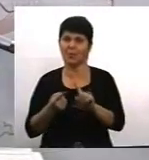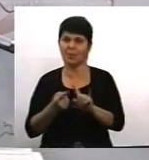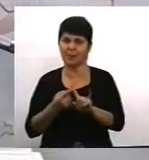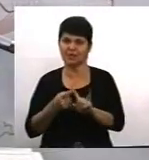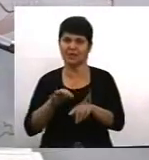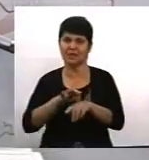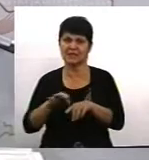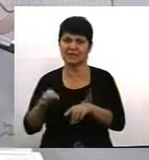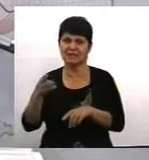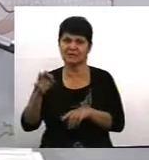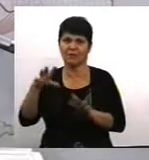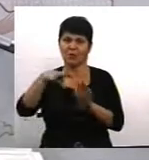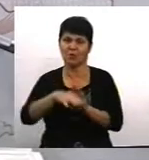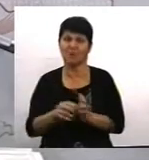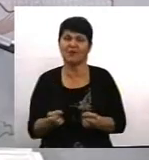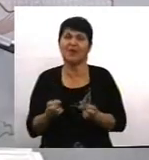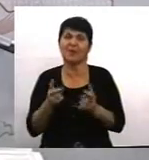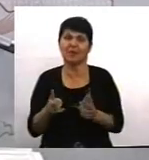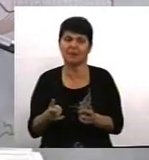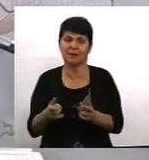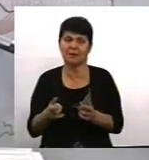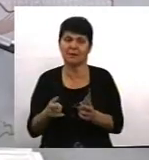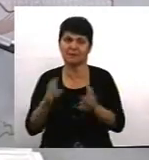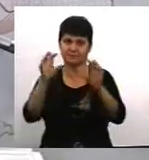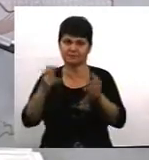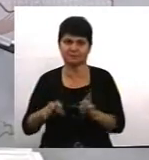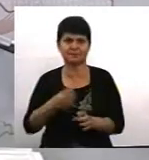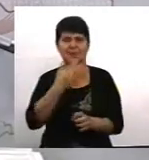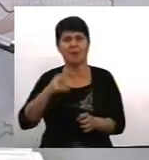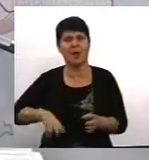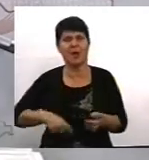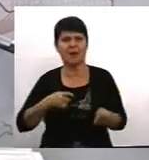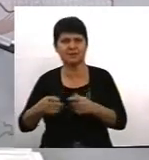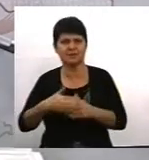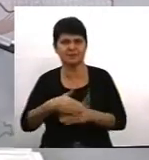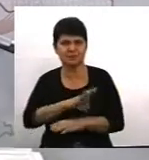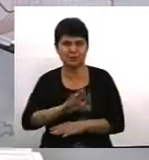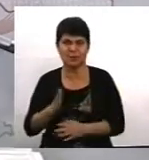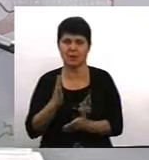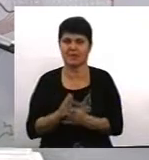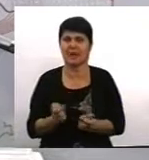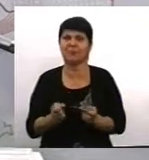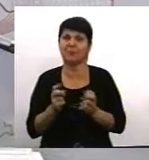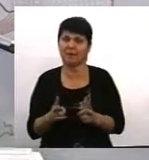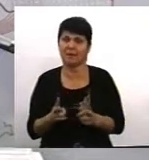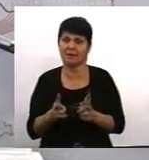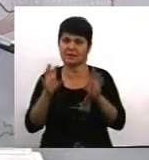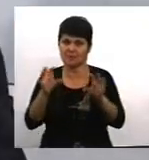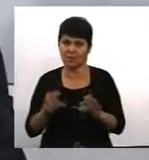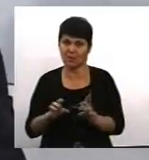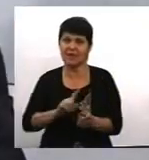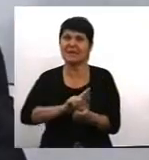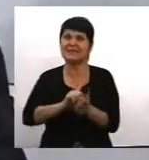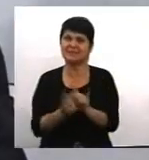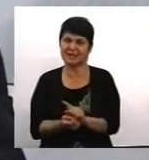тепер повністю в кримінальне поле. Тобто, там немає ніяких адміністративних, уже не буде покарань. Все йде криміналізовано. Тобто, змінився кримінальний